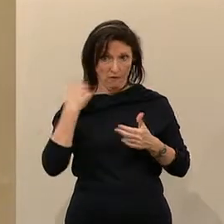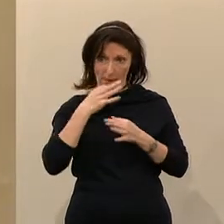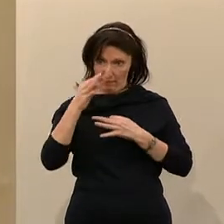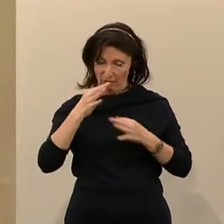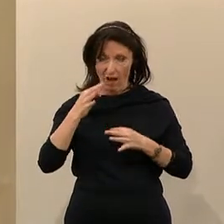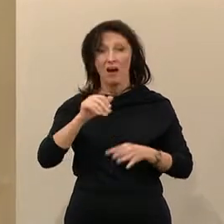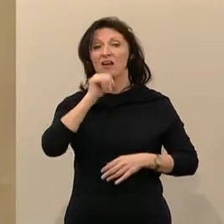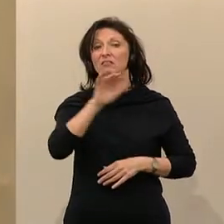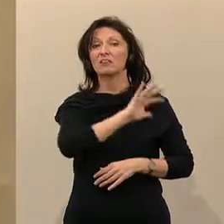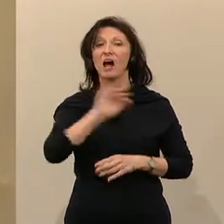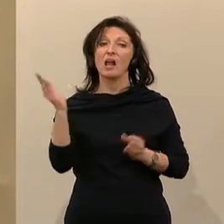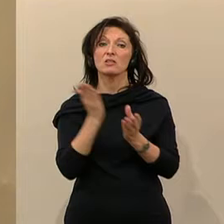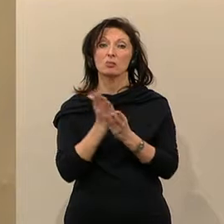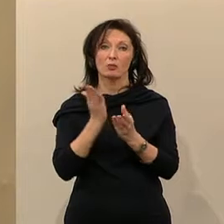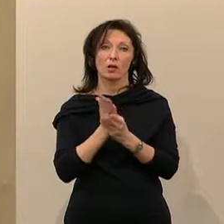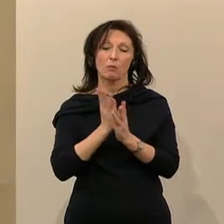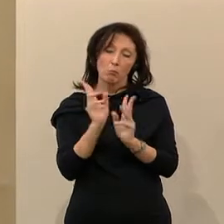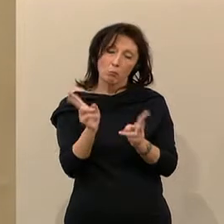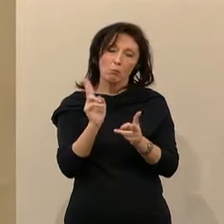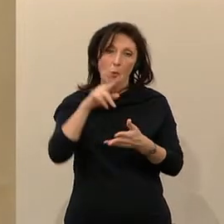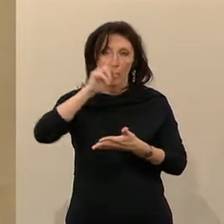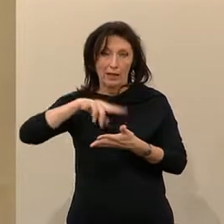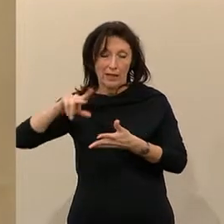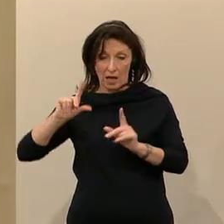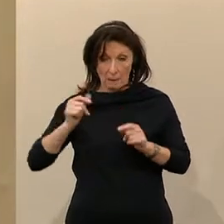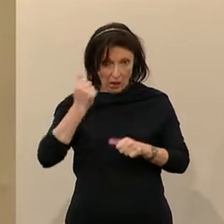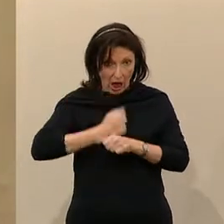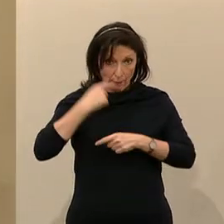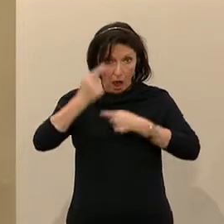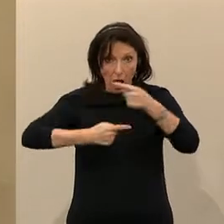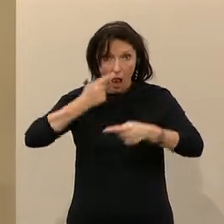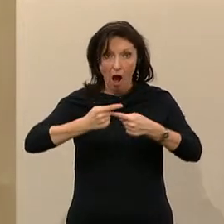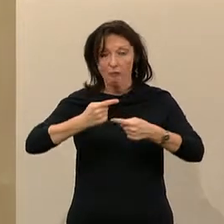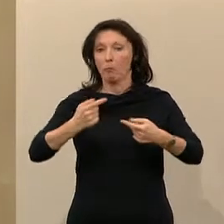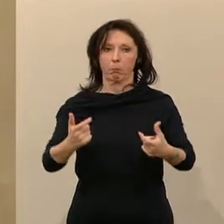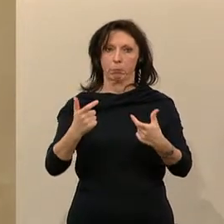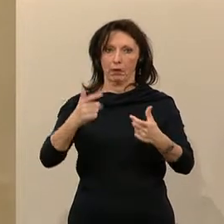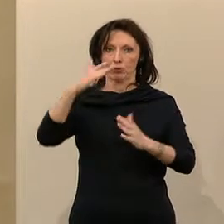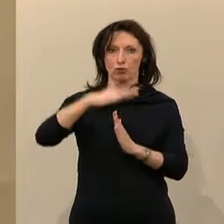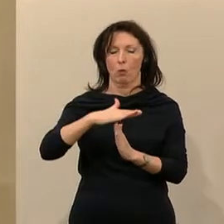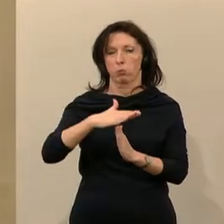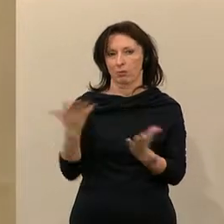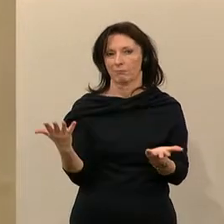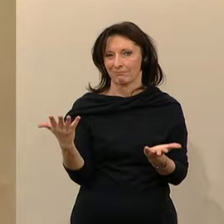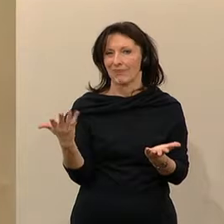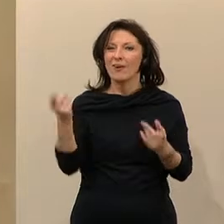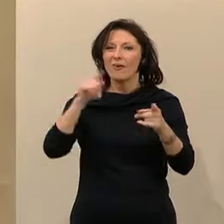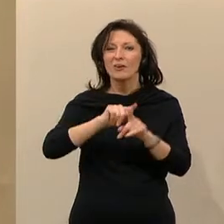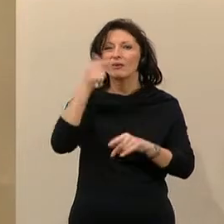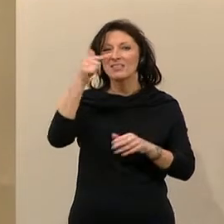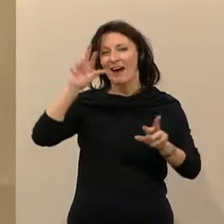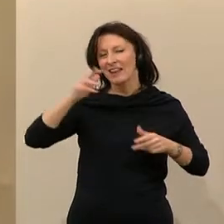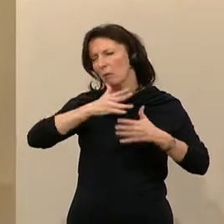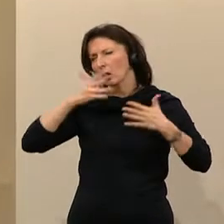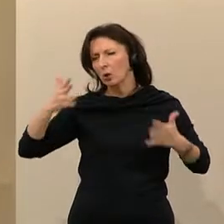werden konnten. Wir sind mitten in der Arbeit einfach gestoppt worden. Und es bedeutet auch, dass zwei wichtige und große Themenbereiche, nämlich